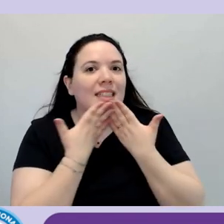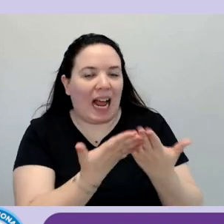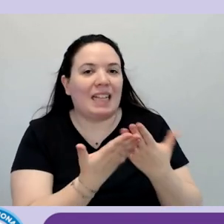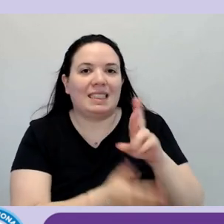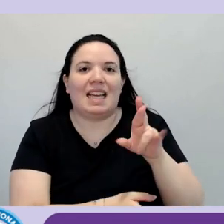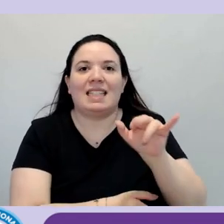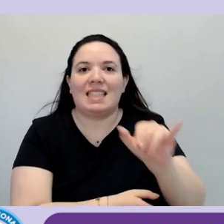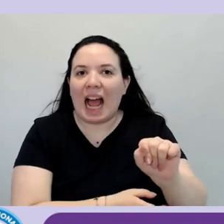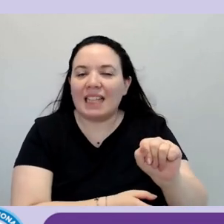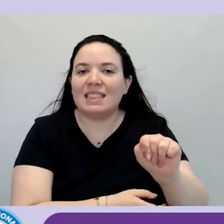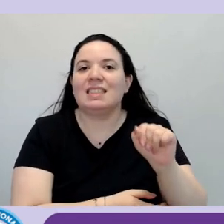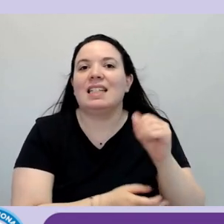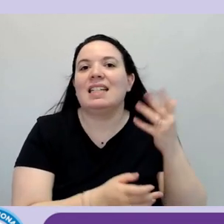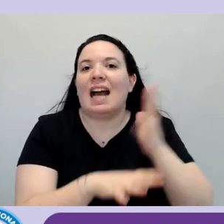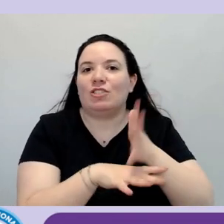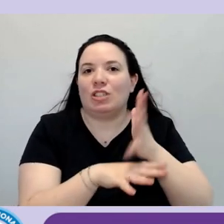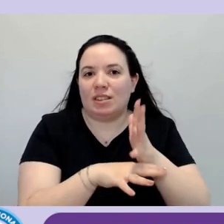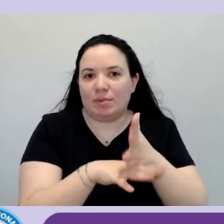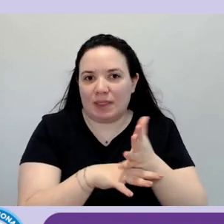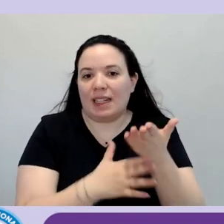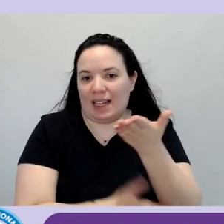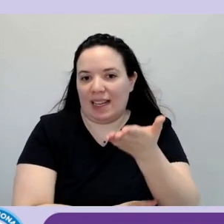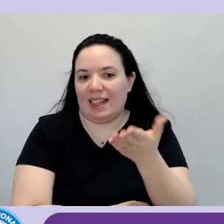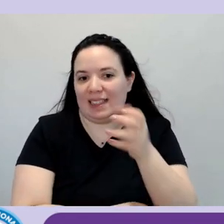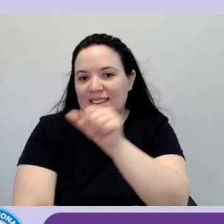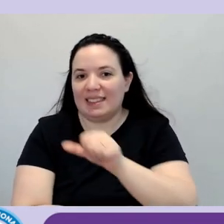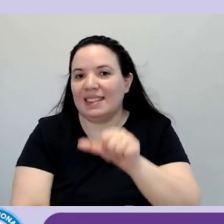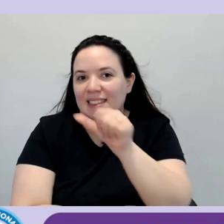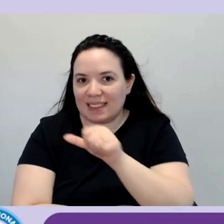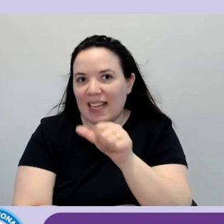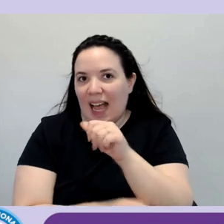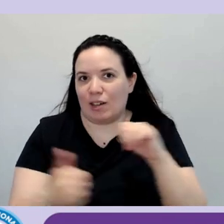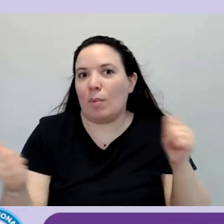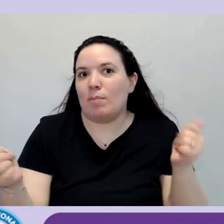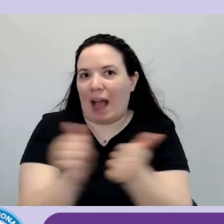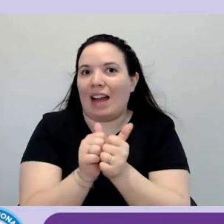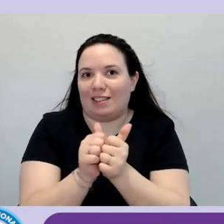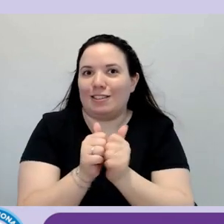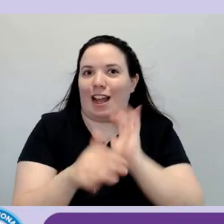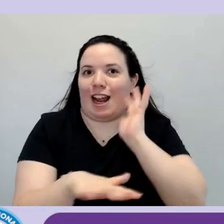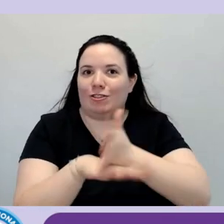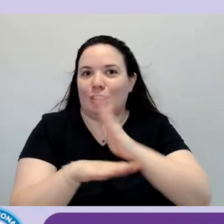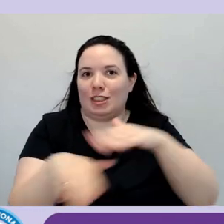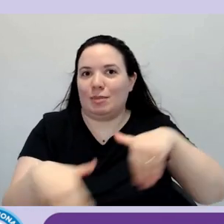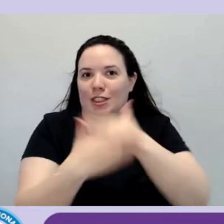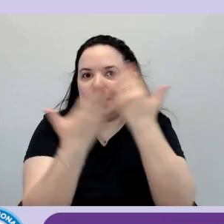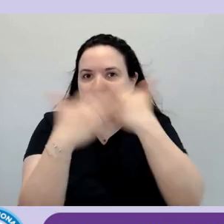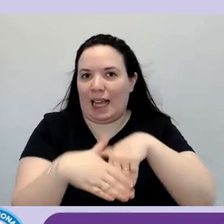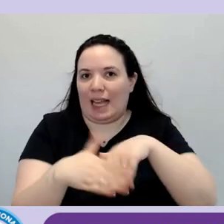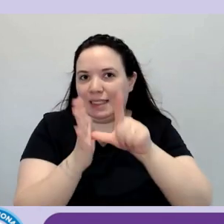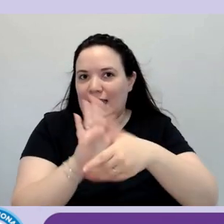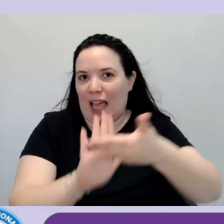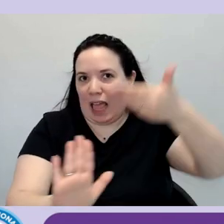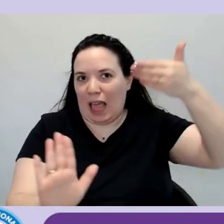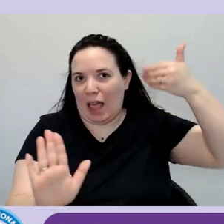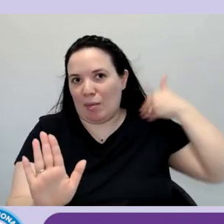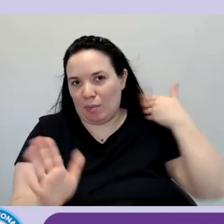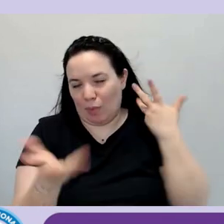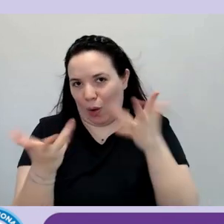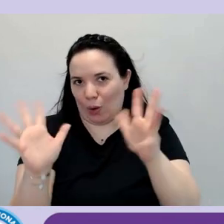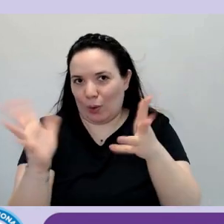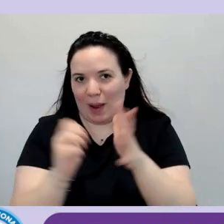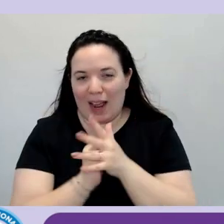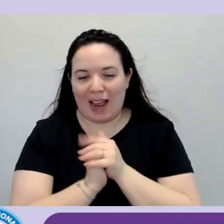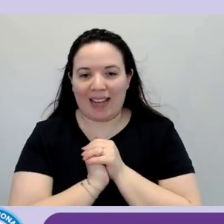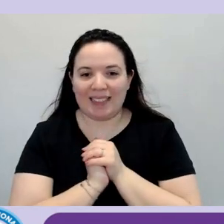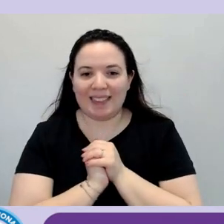Accessibilità che tra l'altro eh sa è partner di Accessibility Day da da tempo. Collabora da tempo sì con